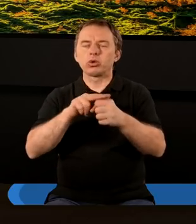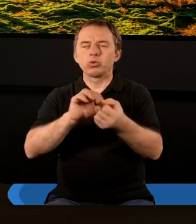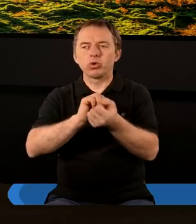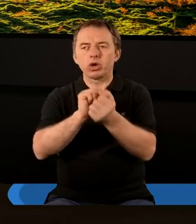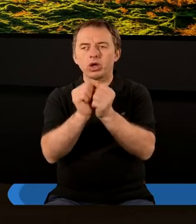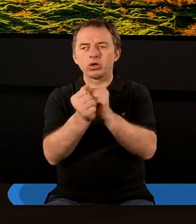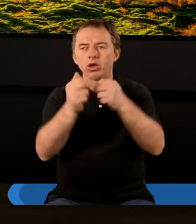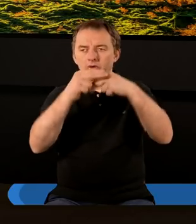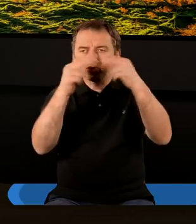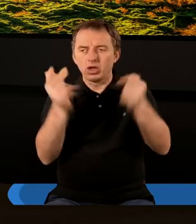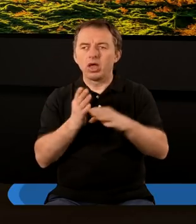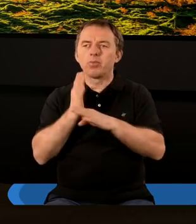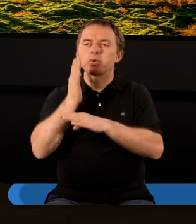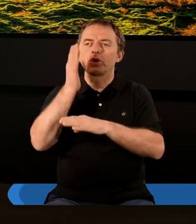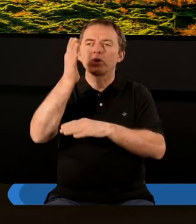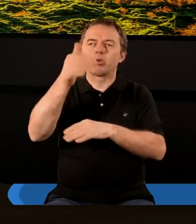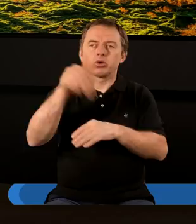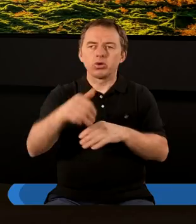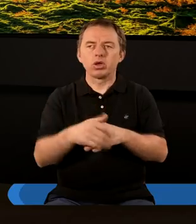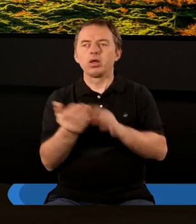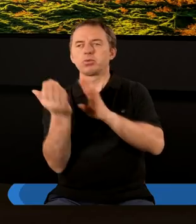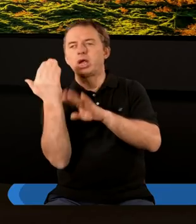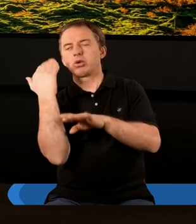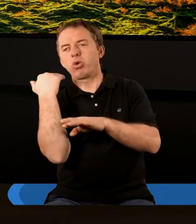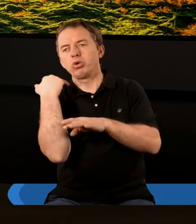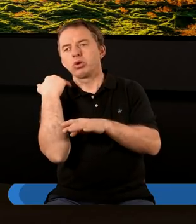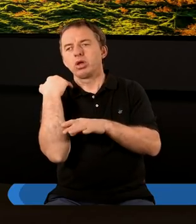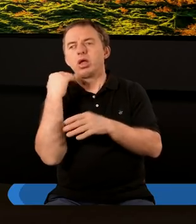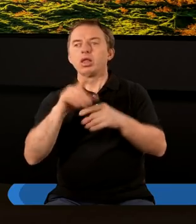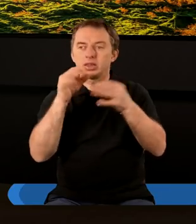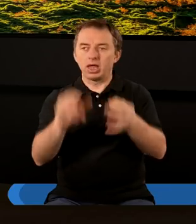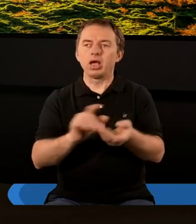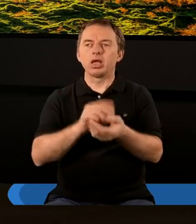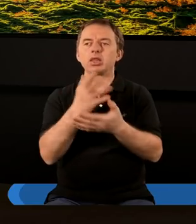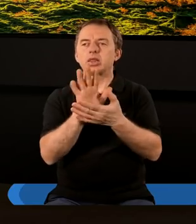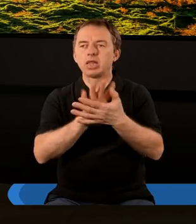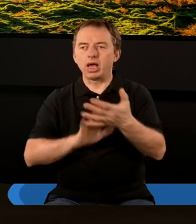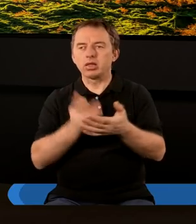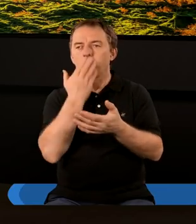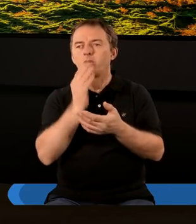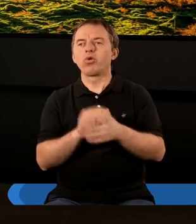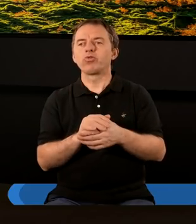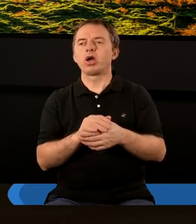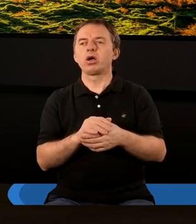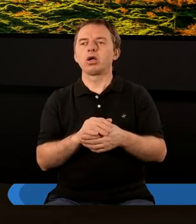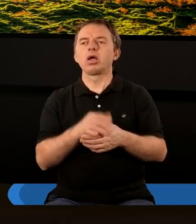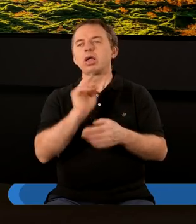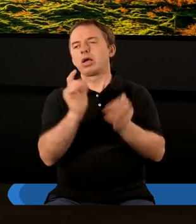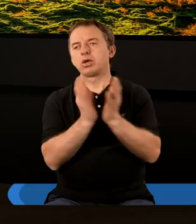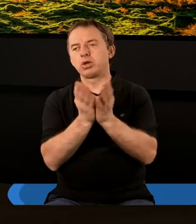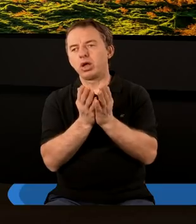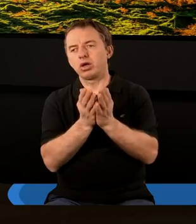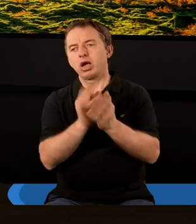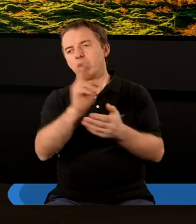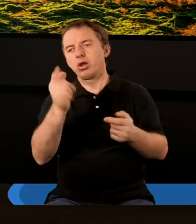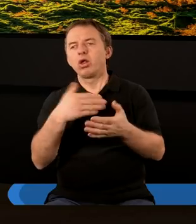w niebie, w przyszłości może, albo przeszłości, ale w zasadzie te teksty mówią, jak każda Księga